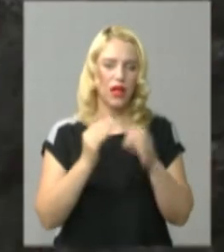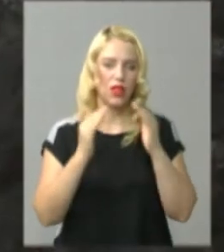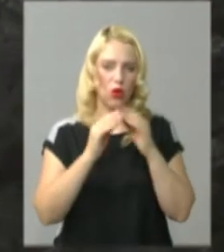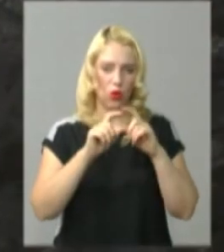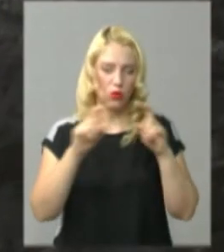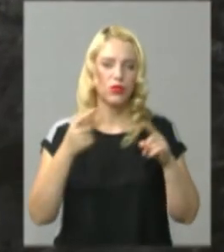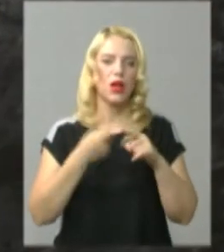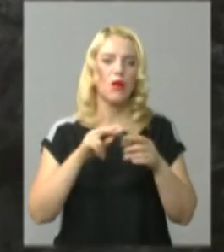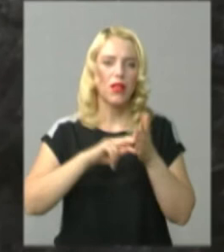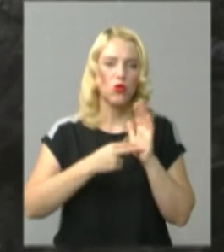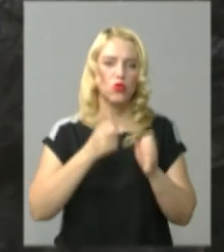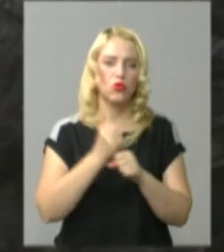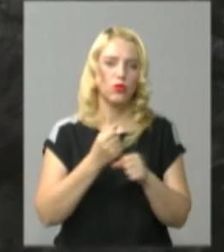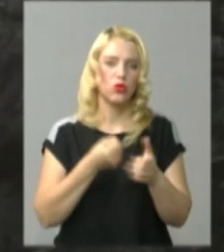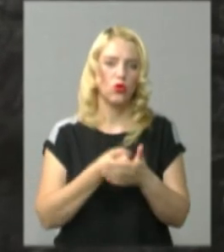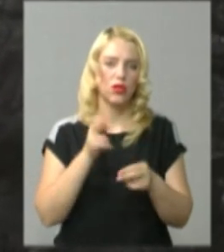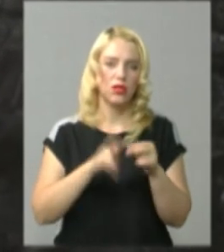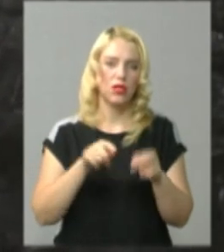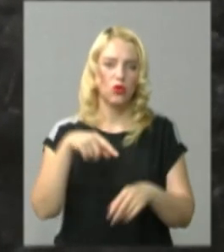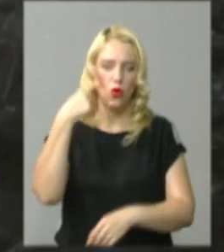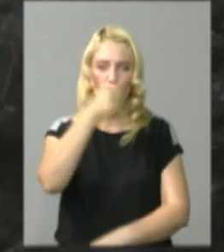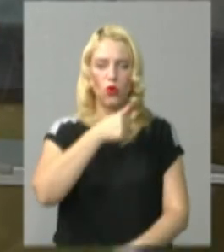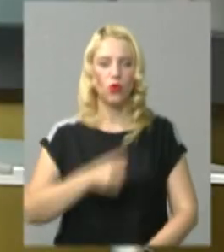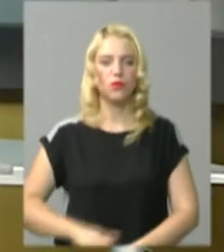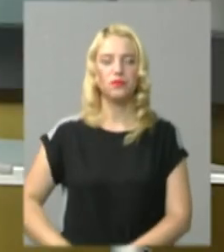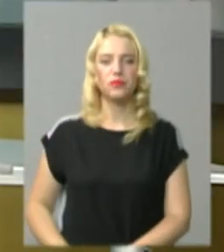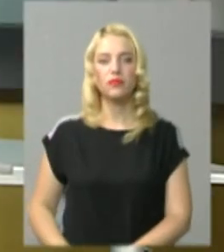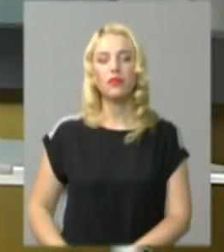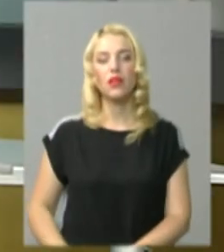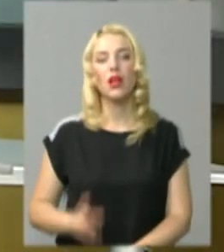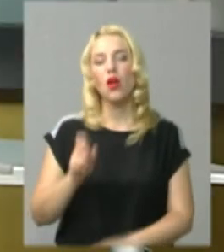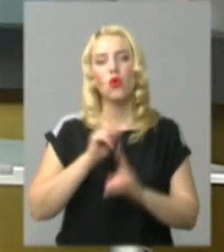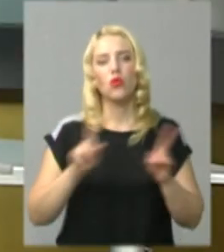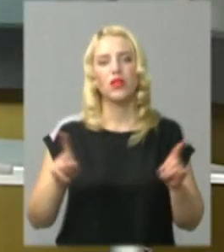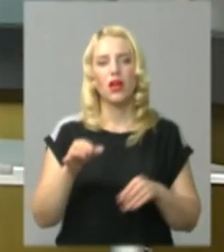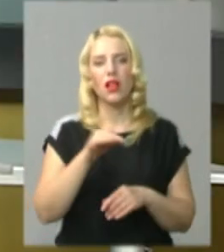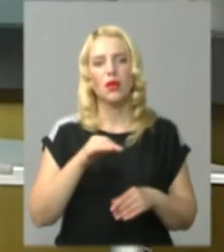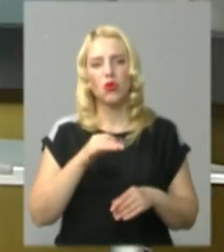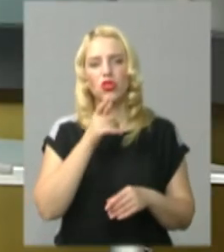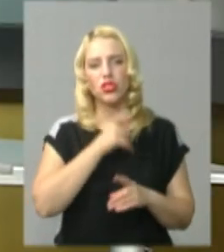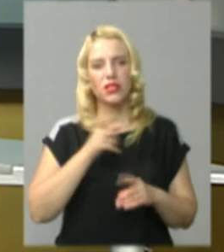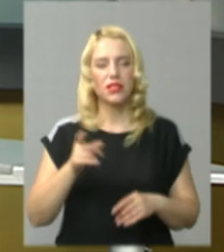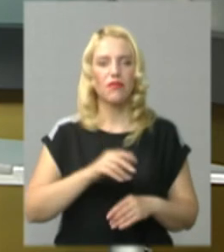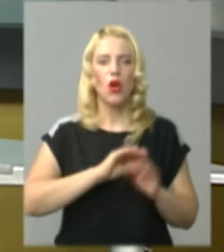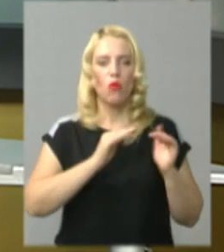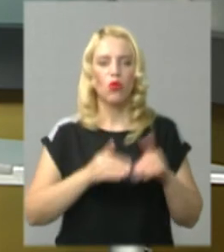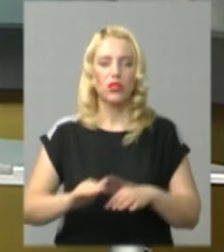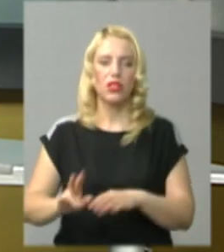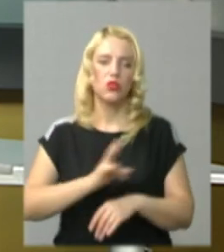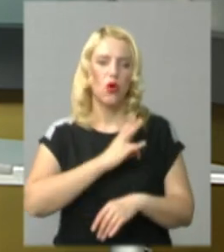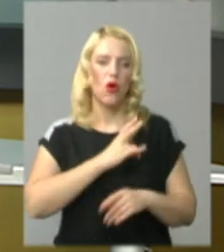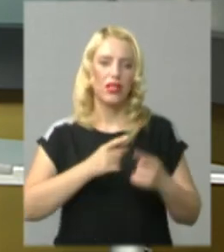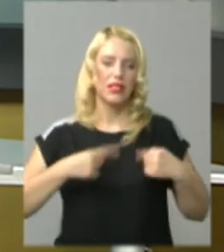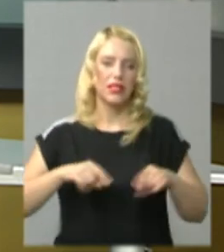Тетяна Ворожцова, Віктор Кривий. Новини на Суспільному. Хмельницький. Унікальну монету часів Подільського князівства «Подільський